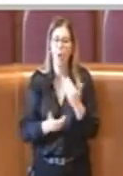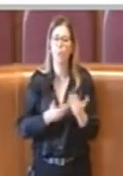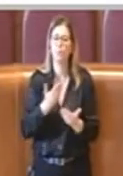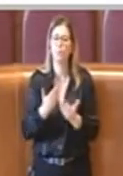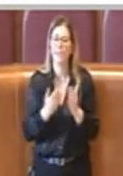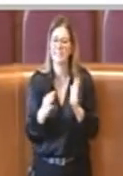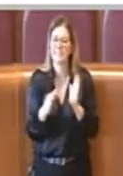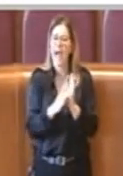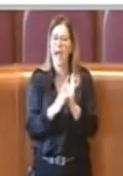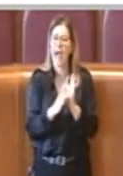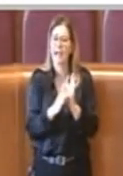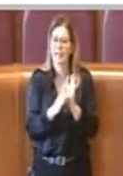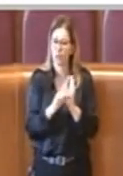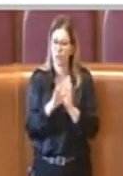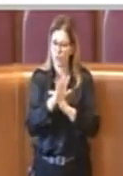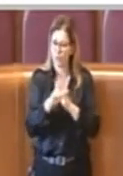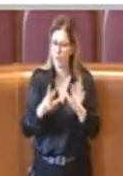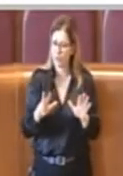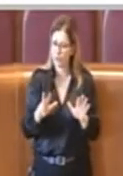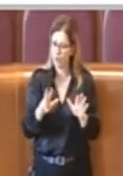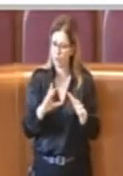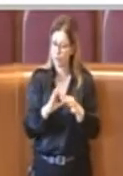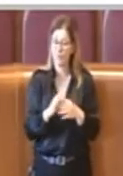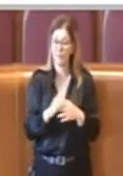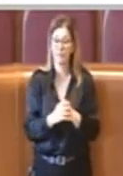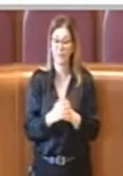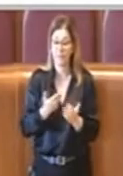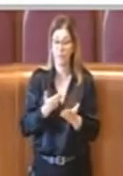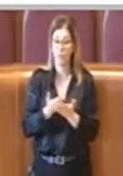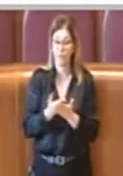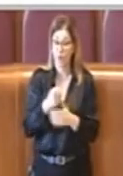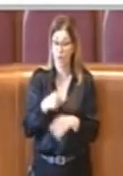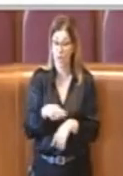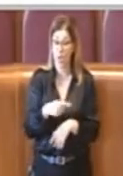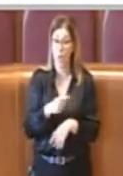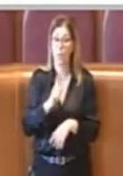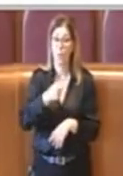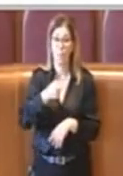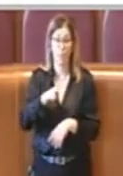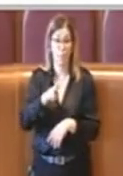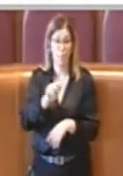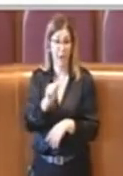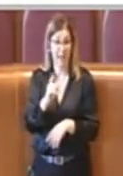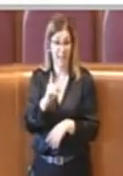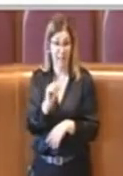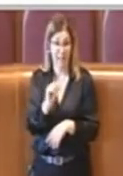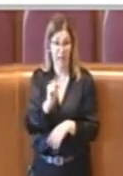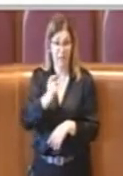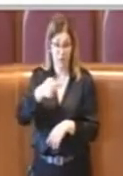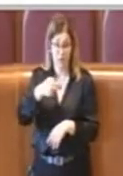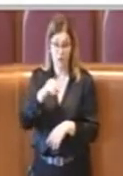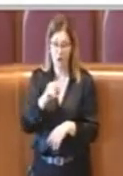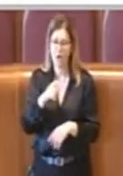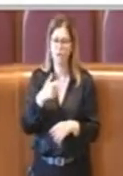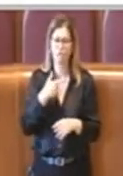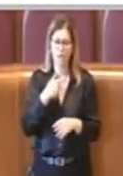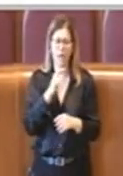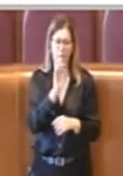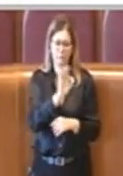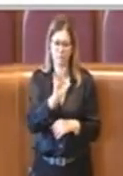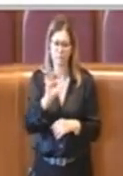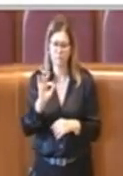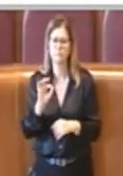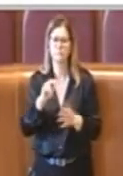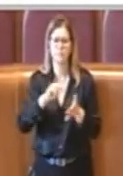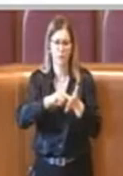La mozione della Presidente Guadagno si collocava su più criticità, allargava lo sguardo